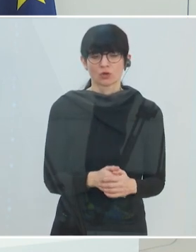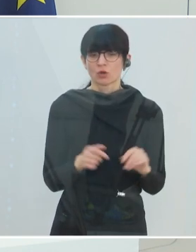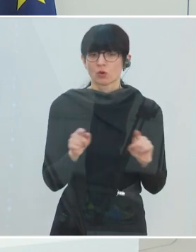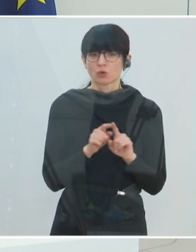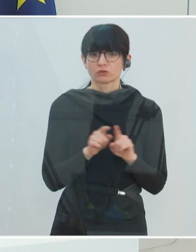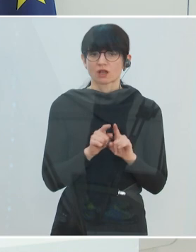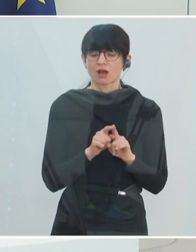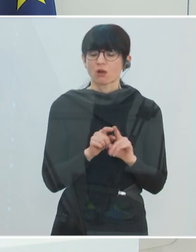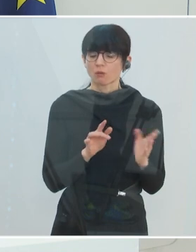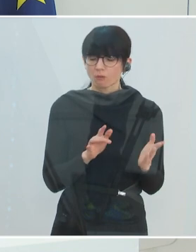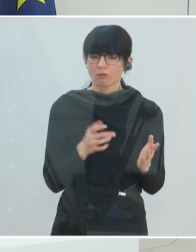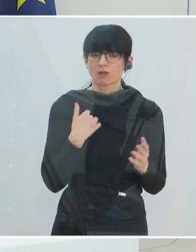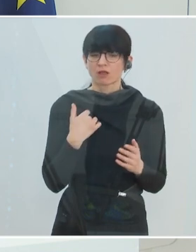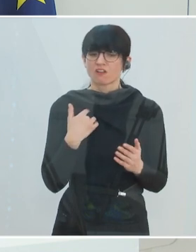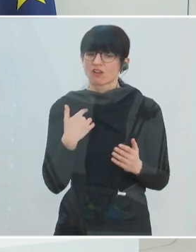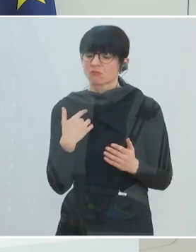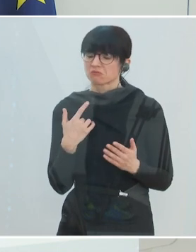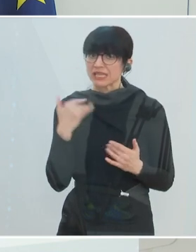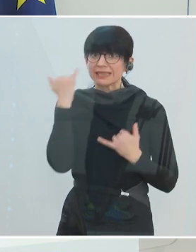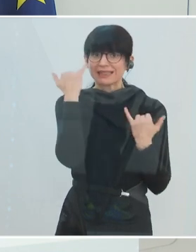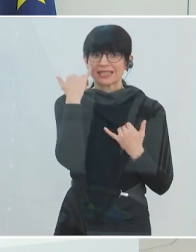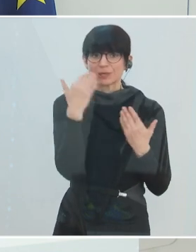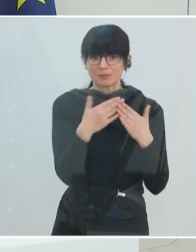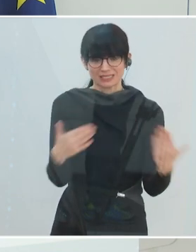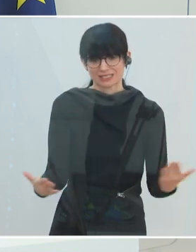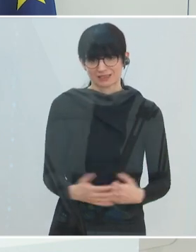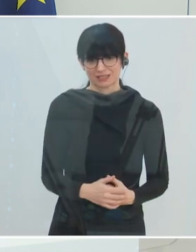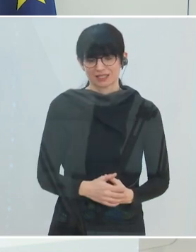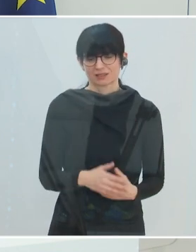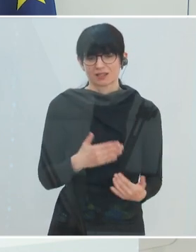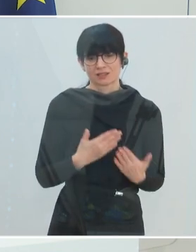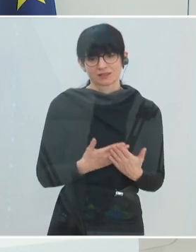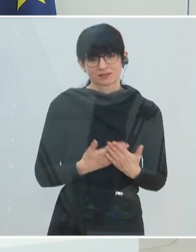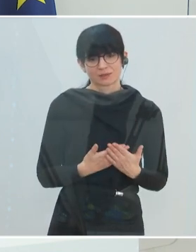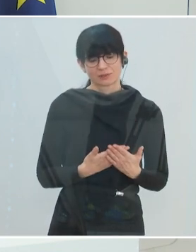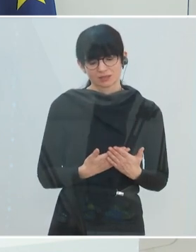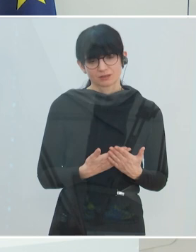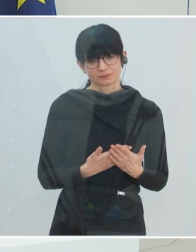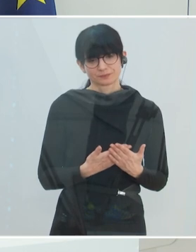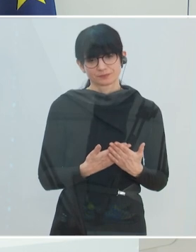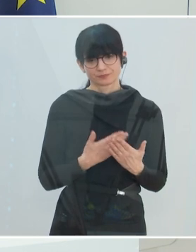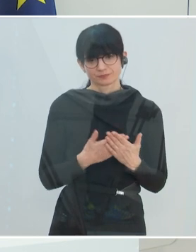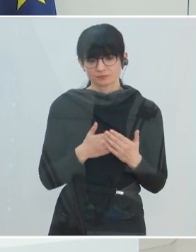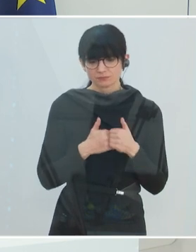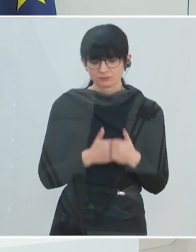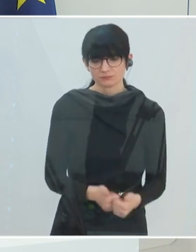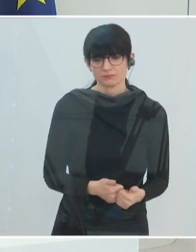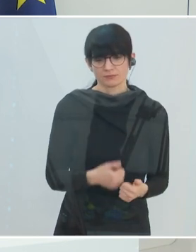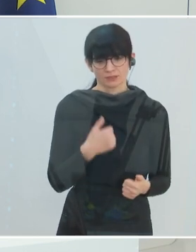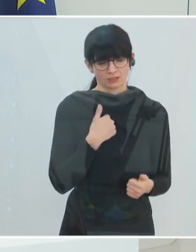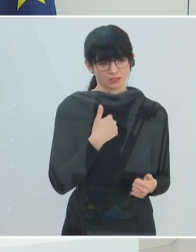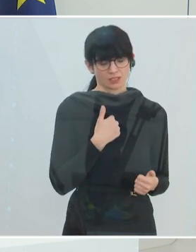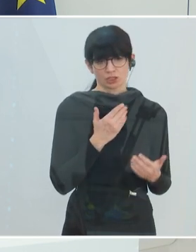vorzustellen und vorzuschlagen, um eben zu verhindern, dass all die Folgen, die ich jetzt kurz